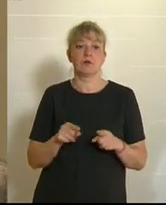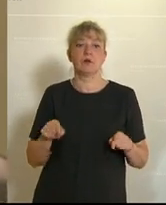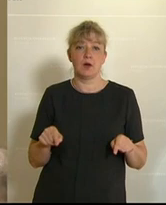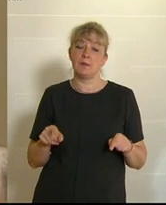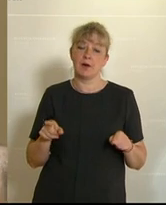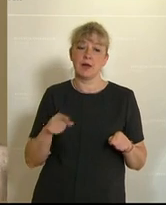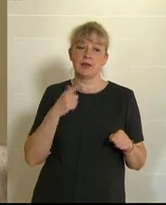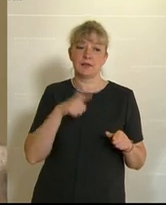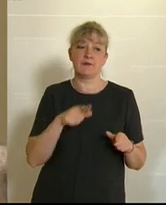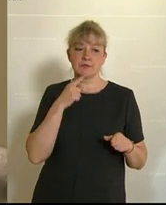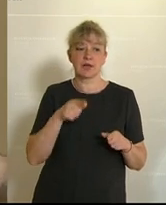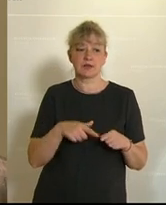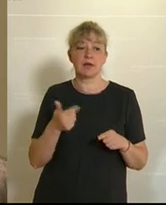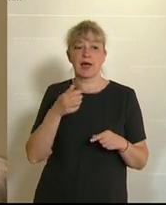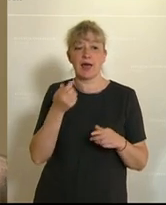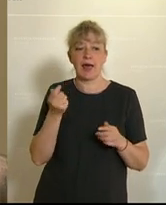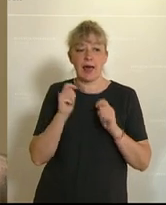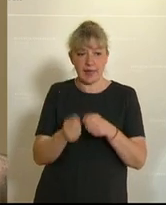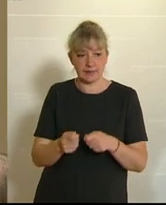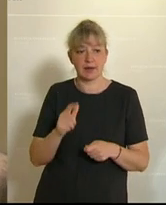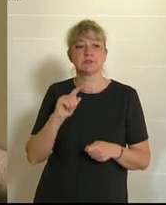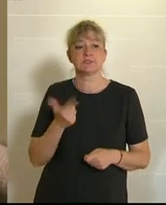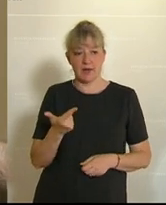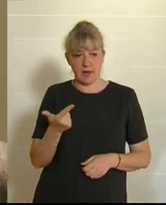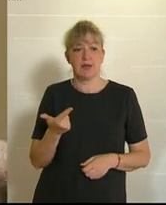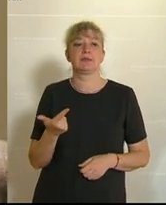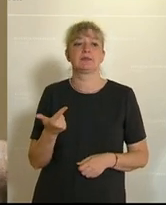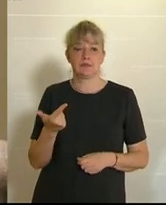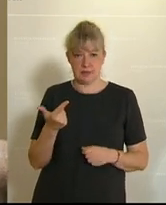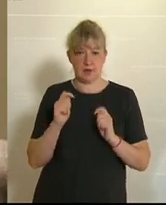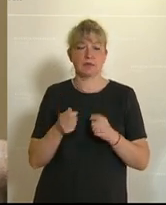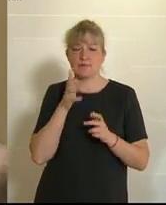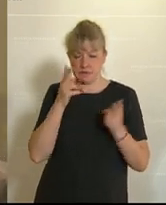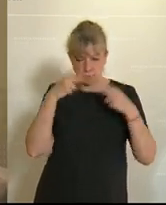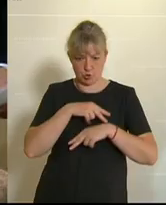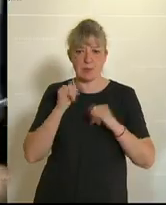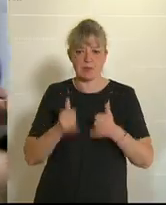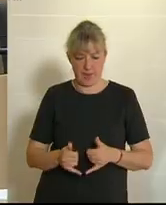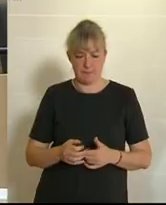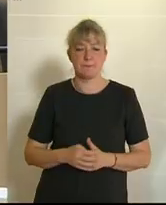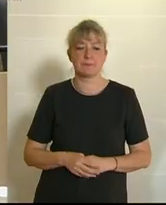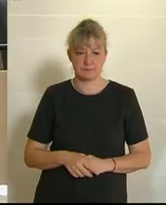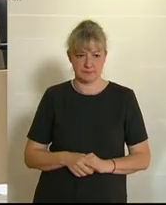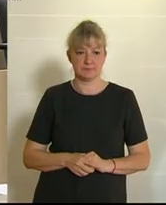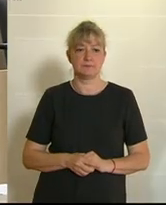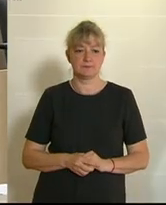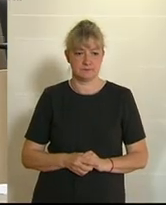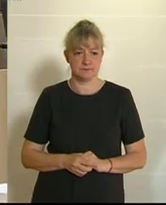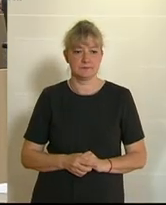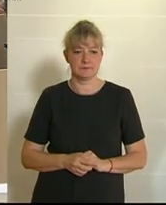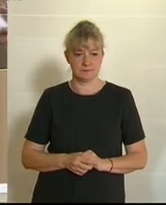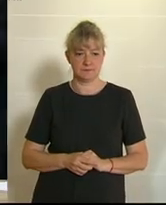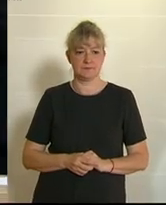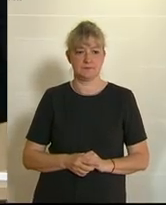grundsätzlich darf ich auch dazu sagen, dass wir dem Antrag, auch den Zweiten, dass wir diesem Antrag ebenfalls zustimmen werden. Sagt Hermann